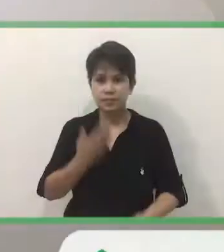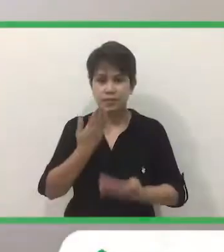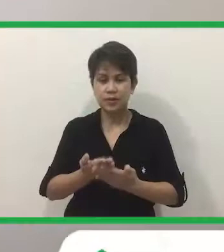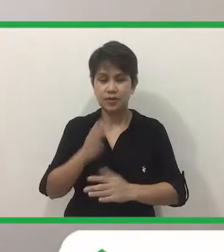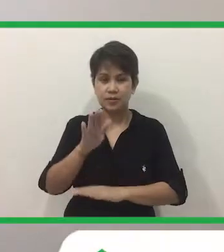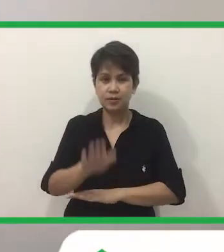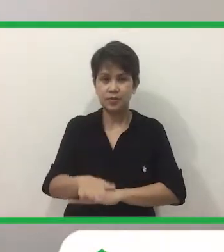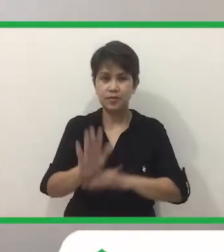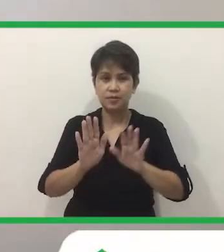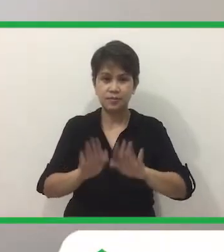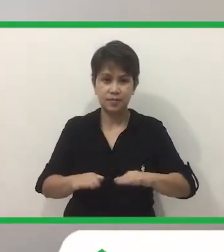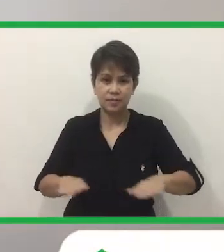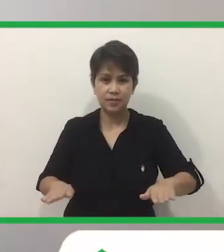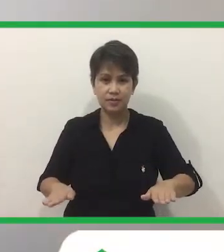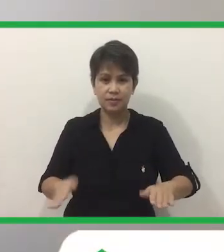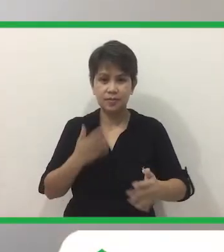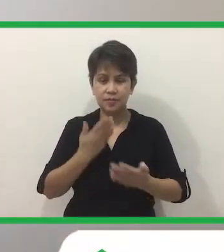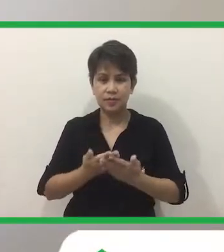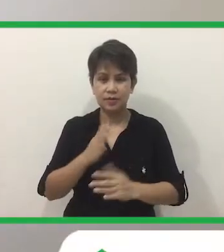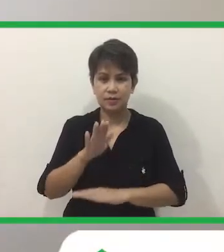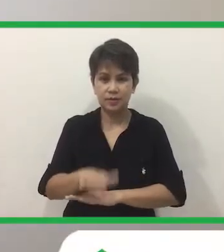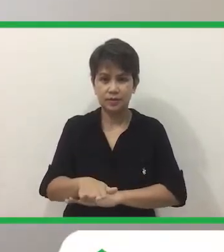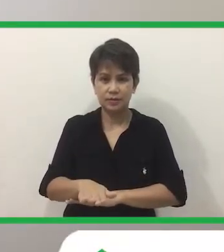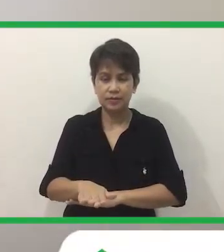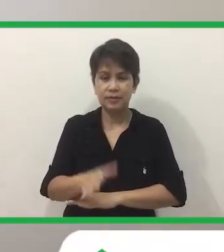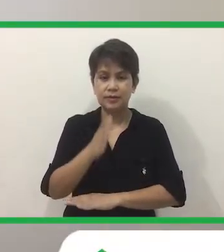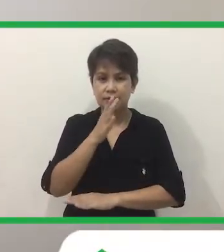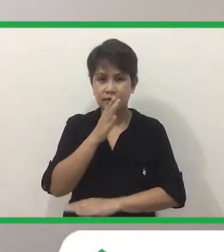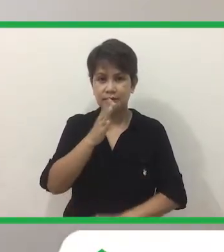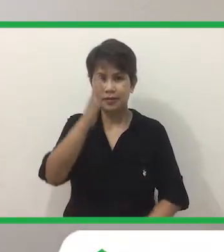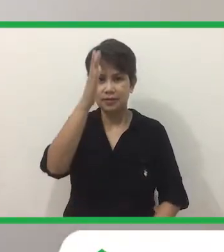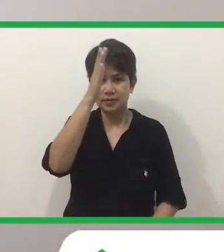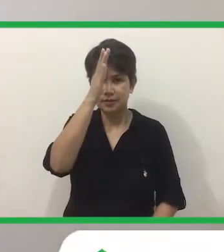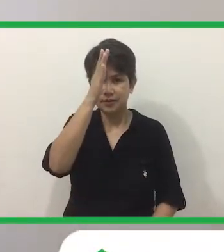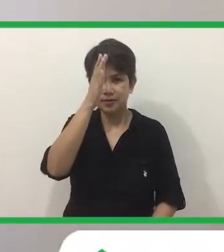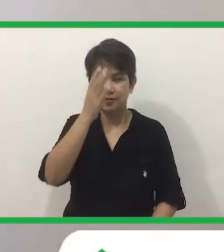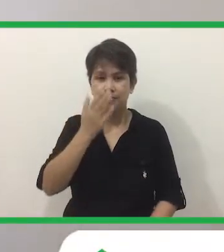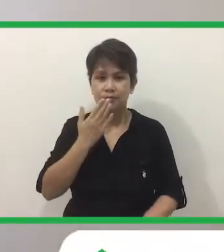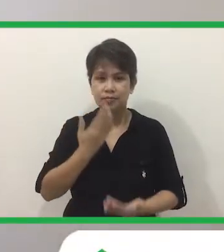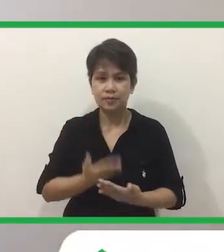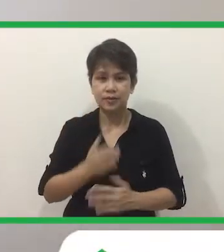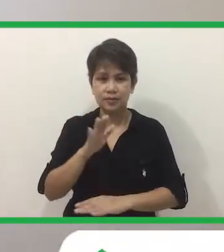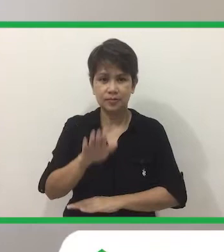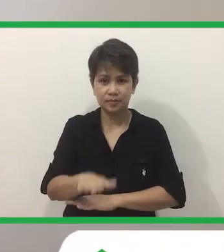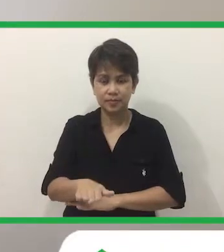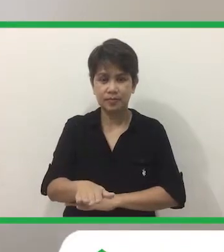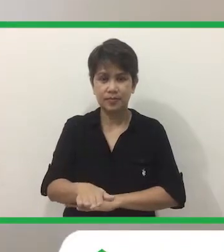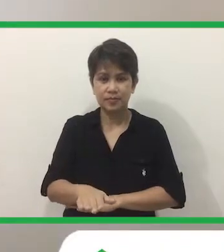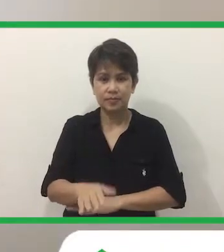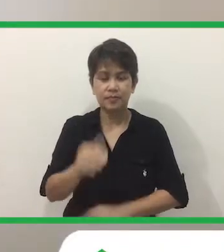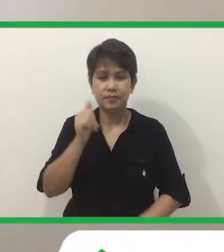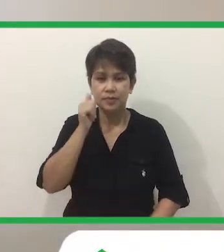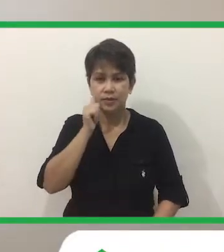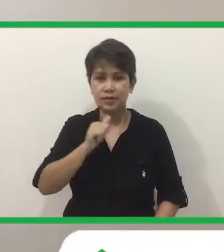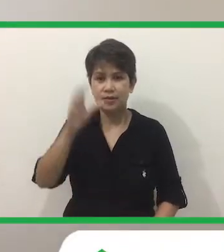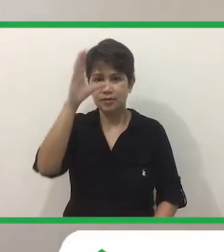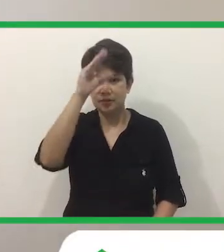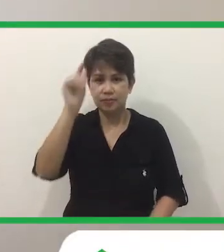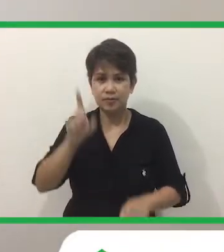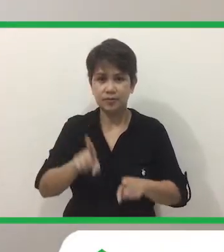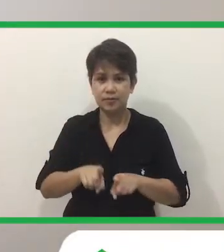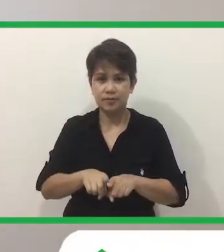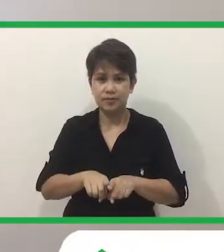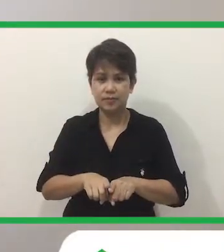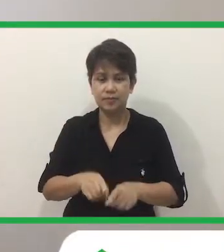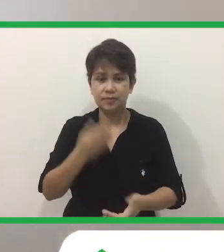Magandang gabi mga bata, magandang gabi nanay at tatay, magandang gabi ati